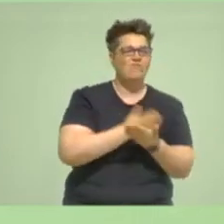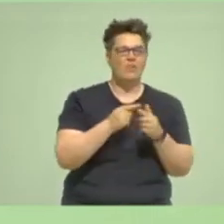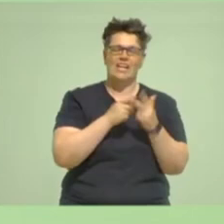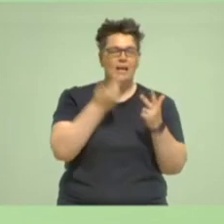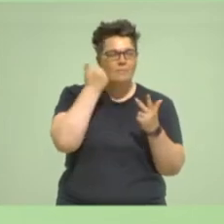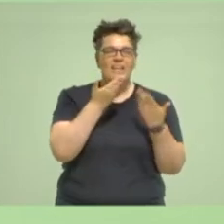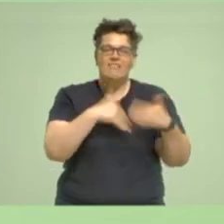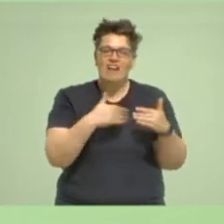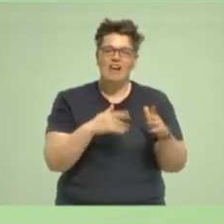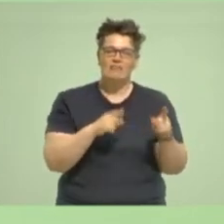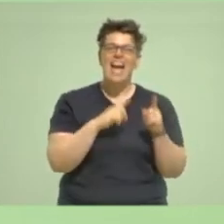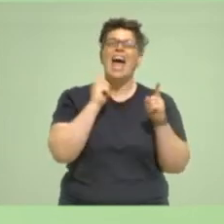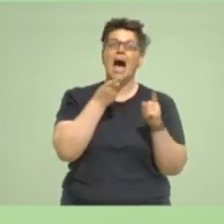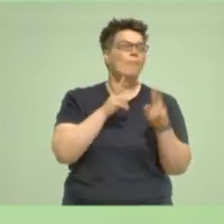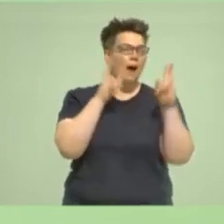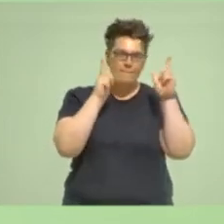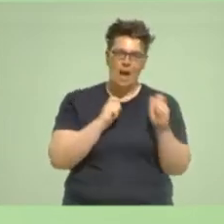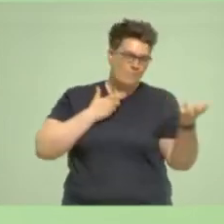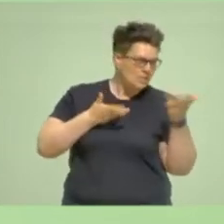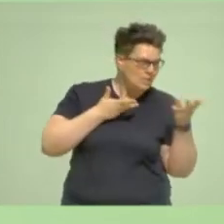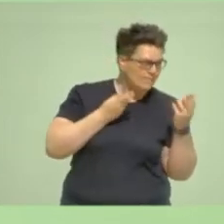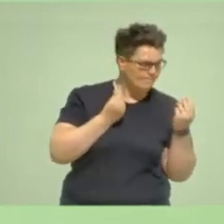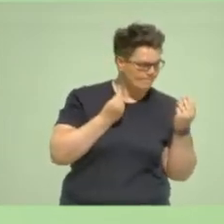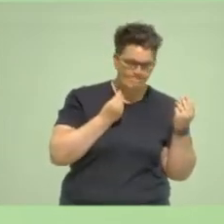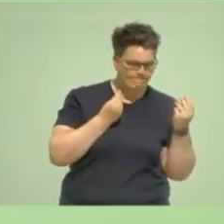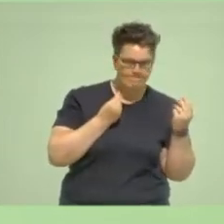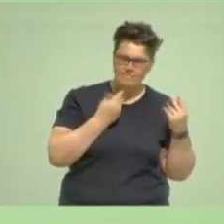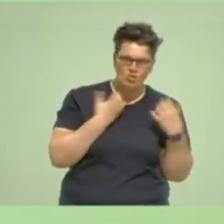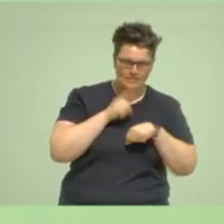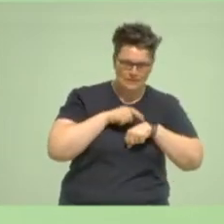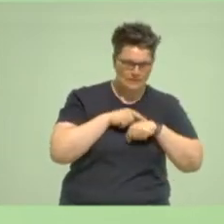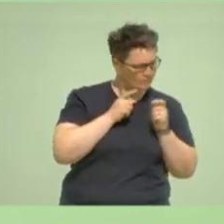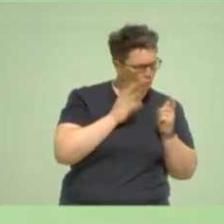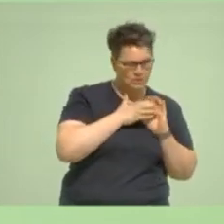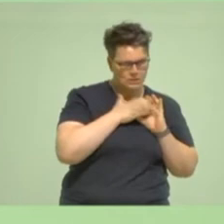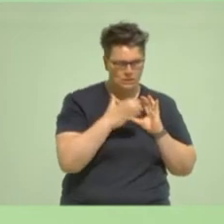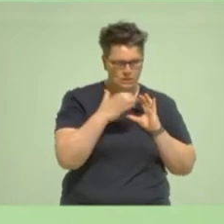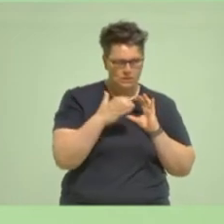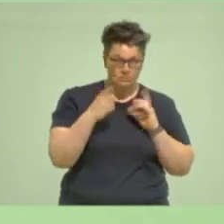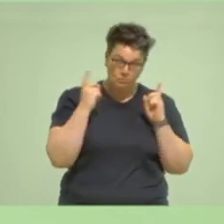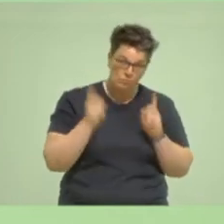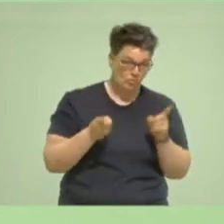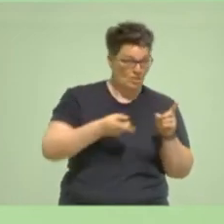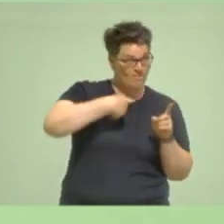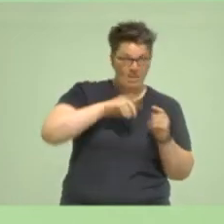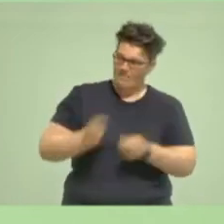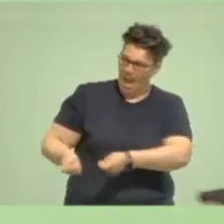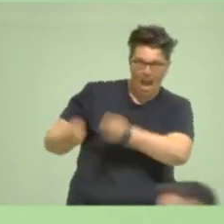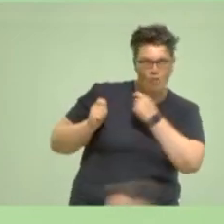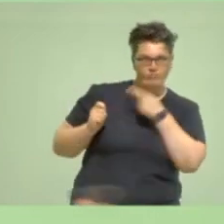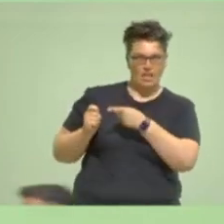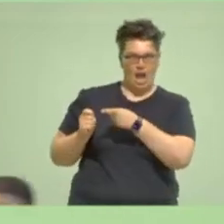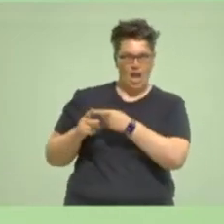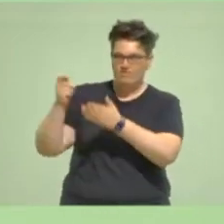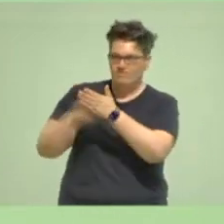Aber wir haben gemerkt, dass das, was wir verhandeln müssen, im Auftrag dessen, wofür wir als Grüne